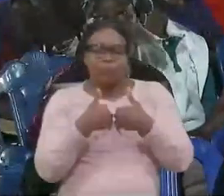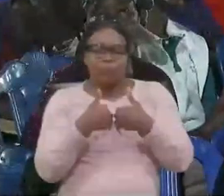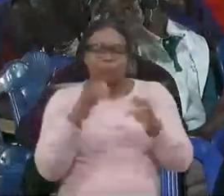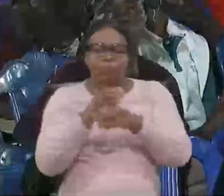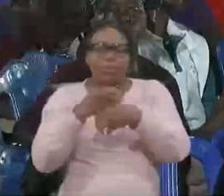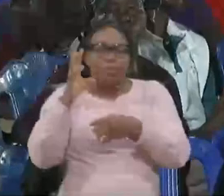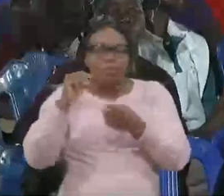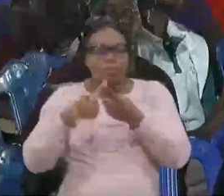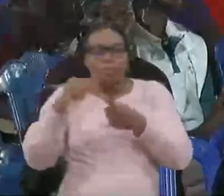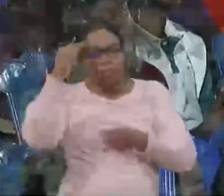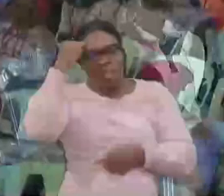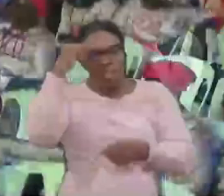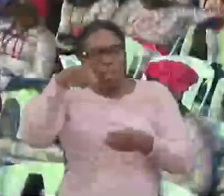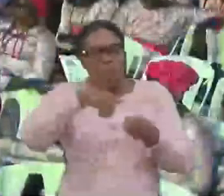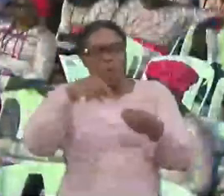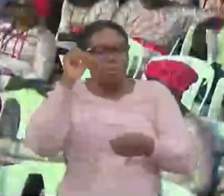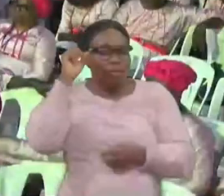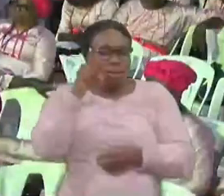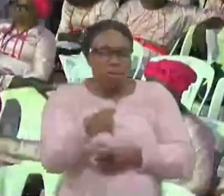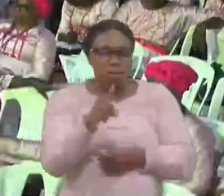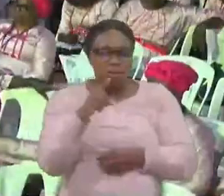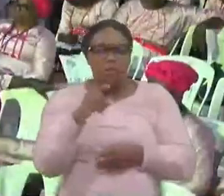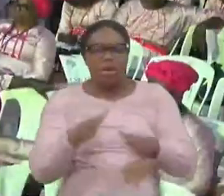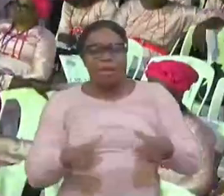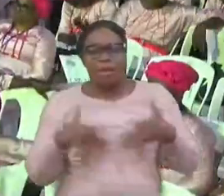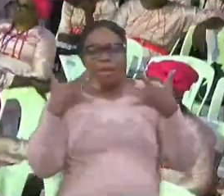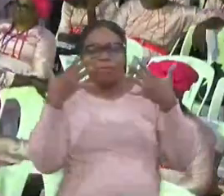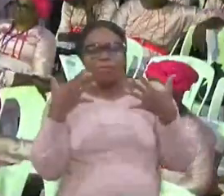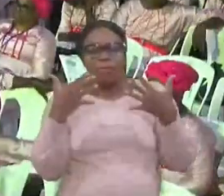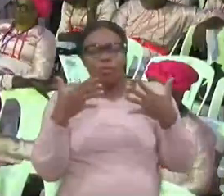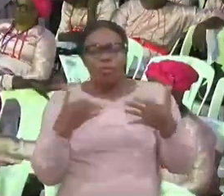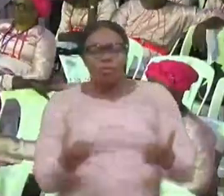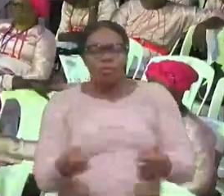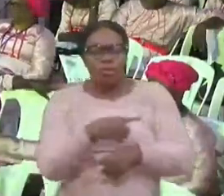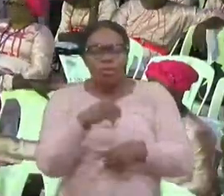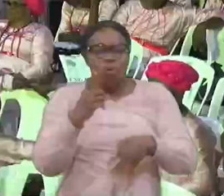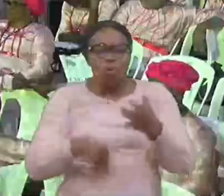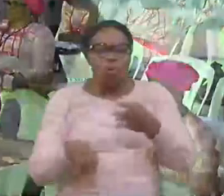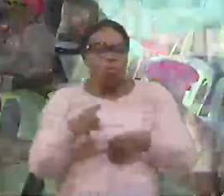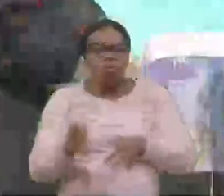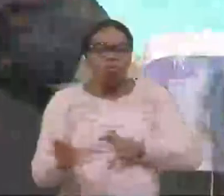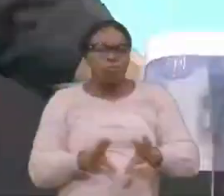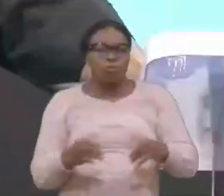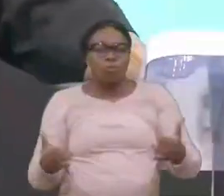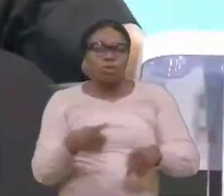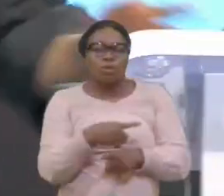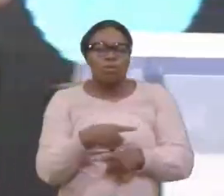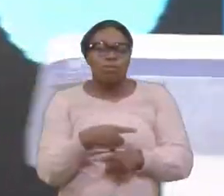Ne pensant pas à ta vie. Mon ami, ce que tu fais aujourd'hui, Est-ce que tu penses aux répercussions demain?